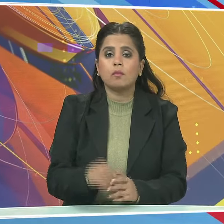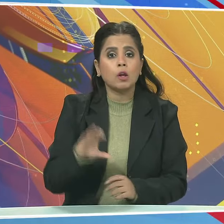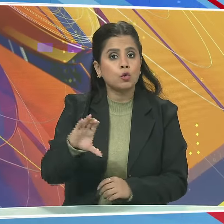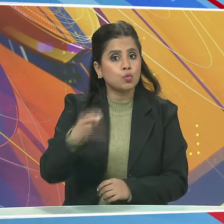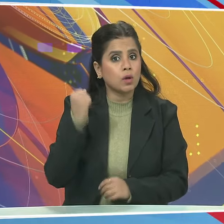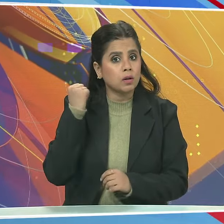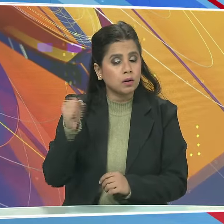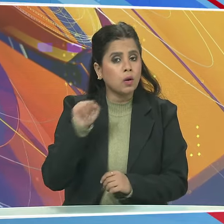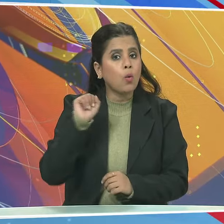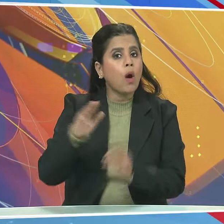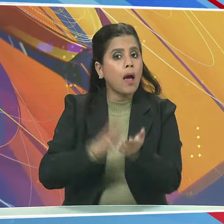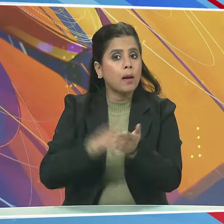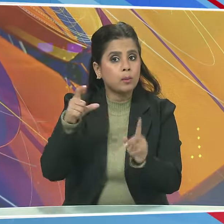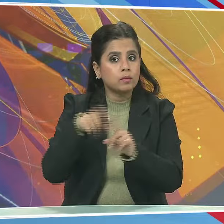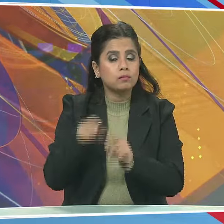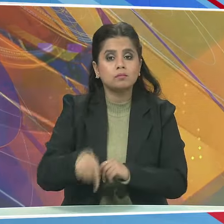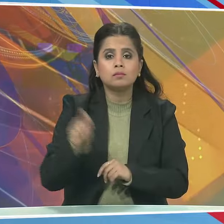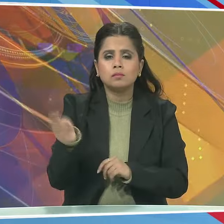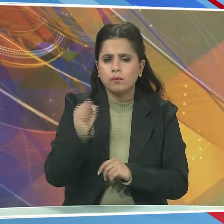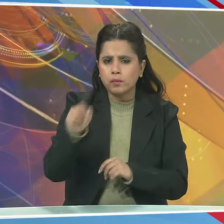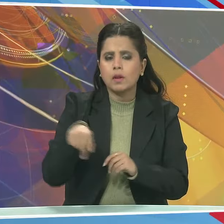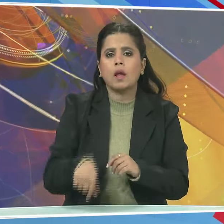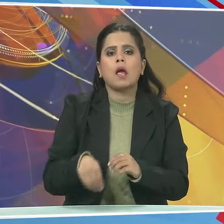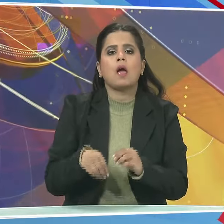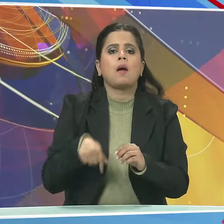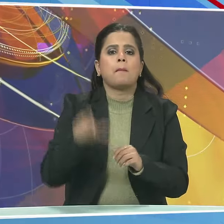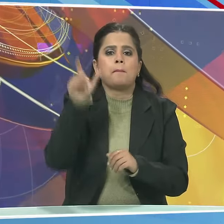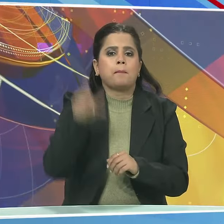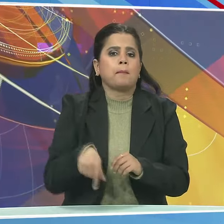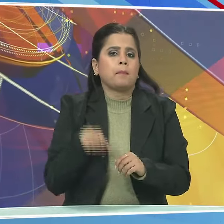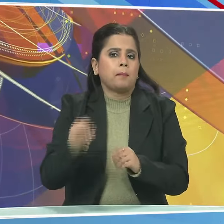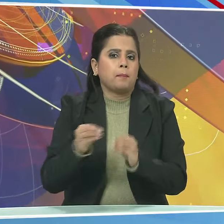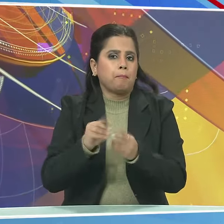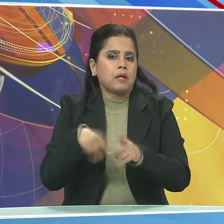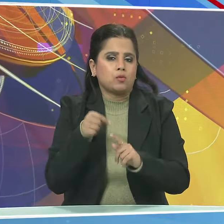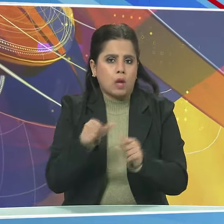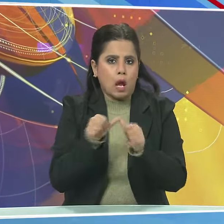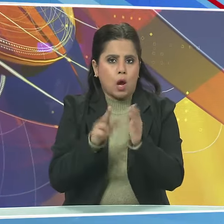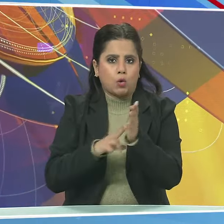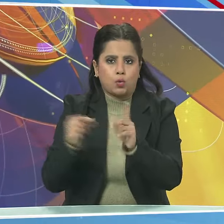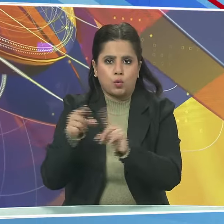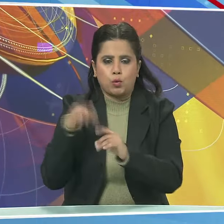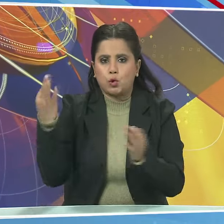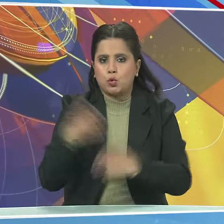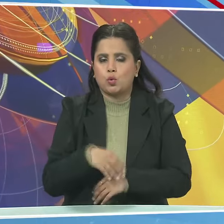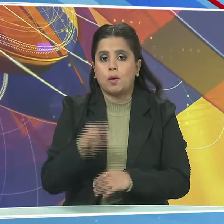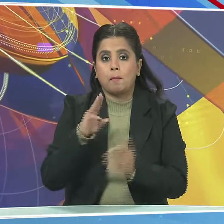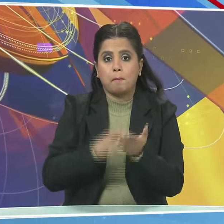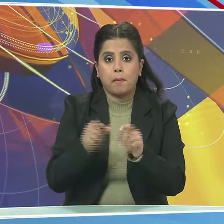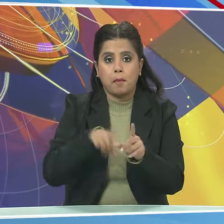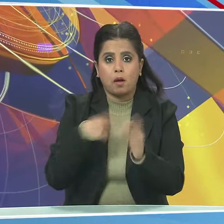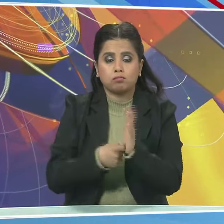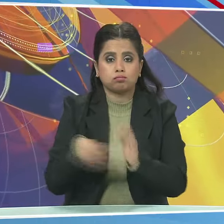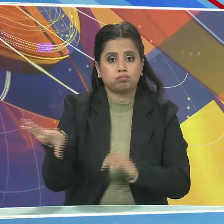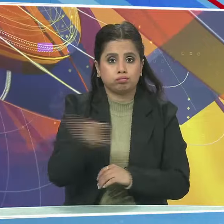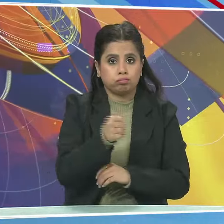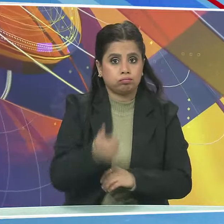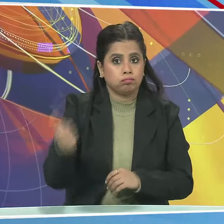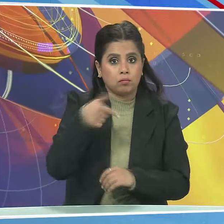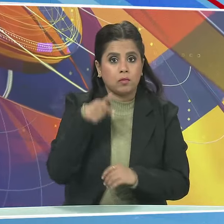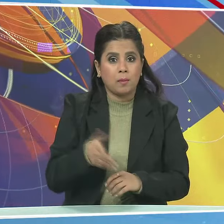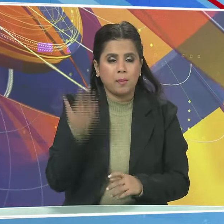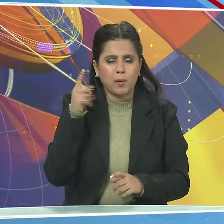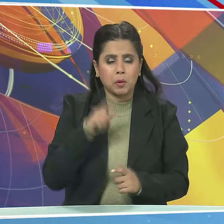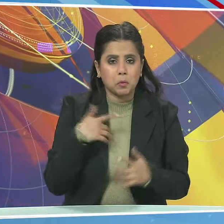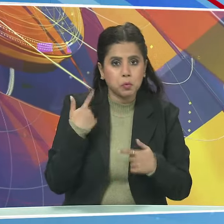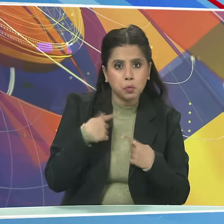चंदिगड नगर निगम में भाजपा के अनुप गुपता नए मेयर बने हैं इसके साथ ही चंदिगड में मेयर चुनाओ को लेकर जारी सस्पेंस अब